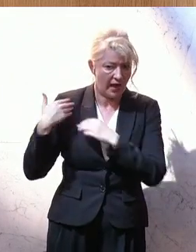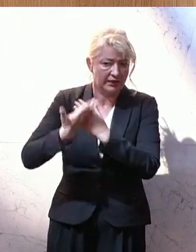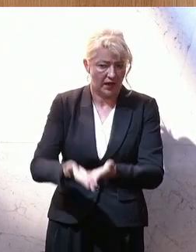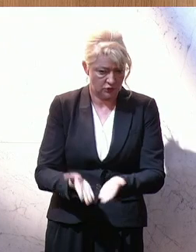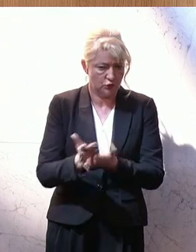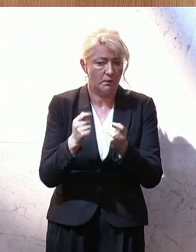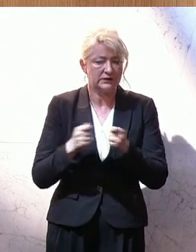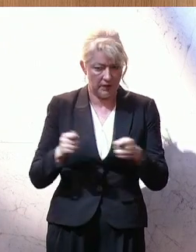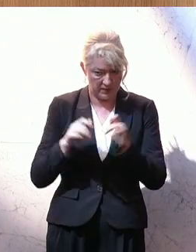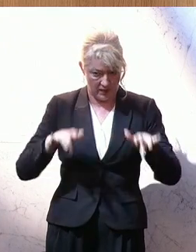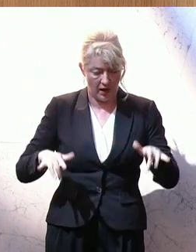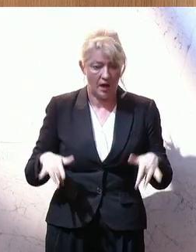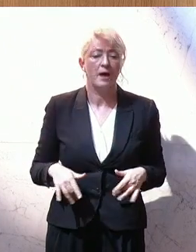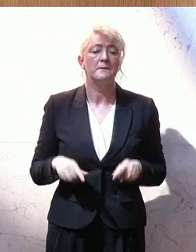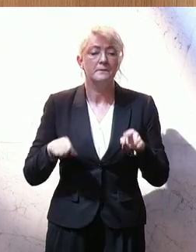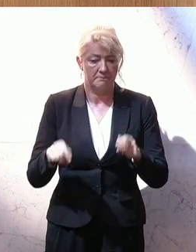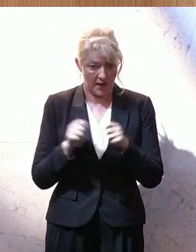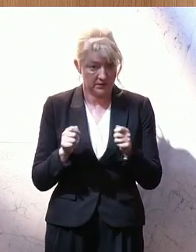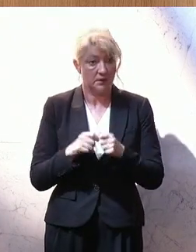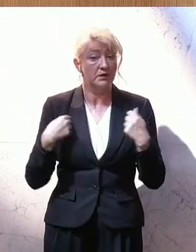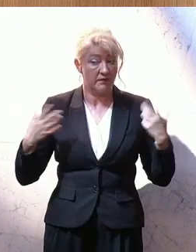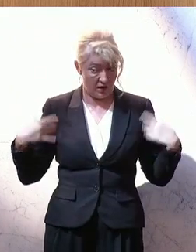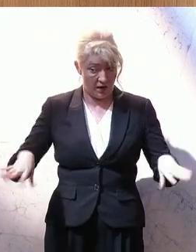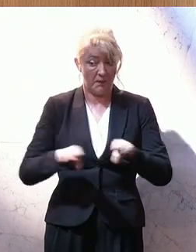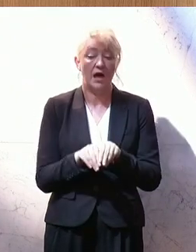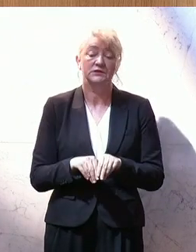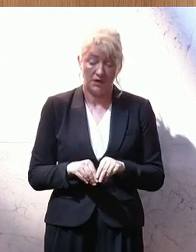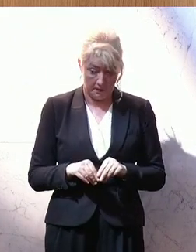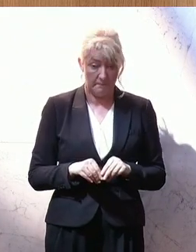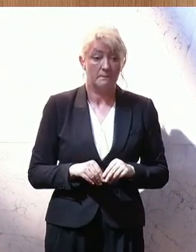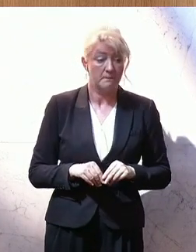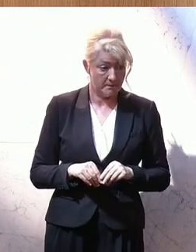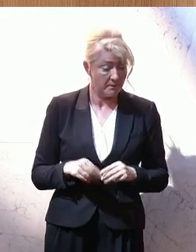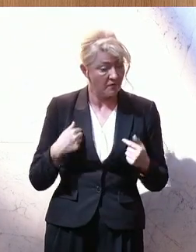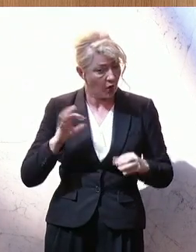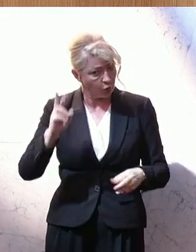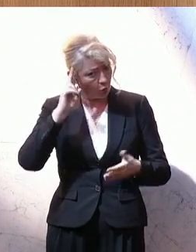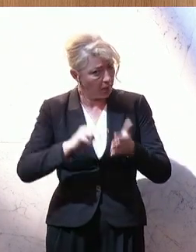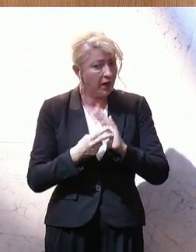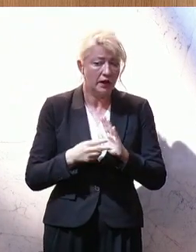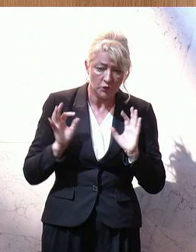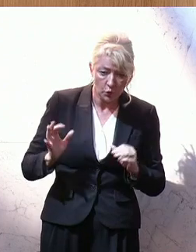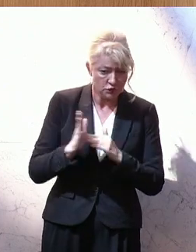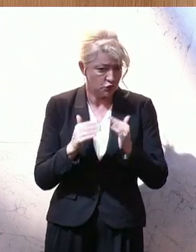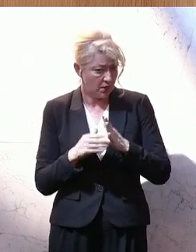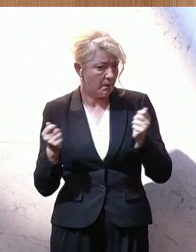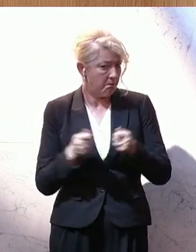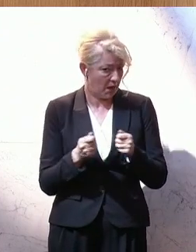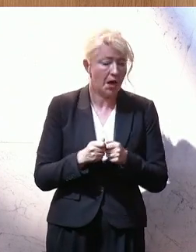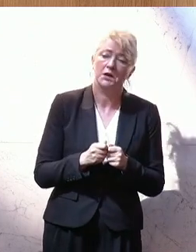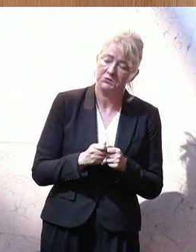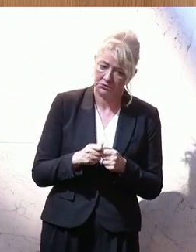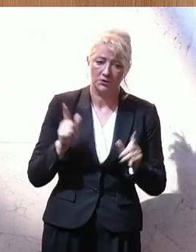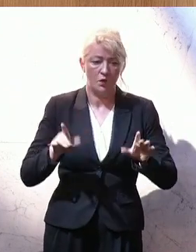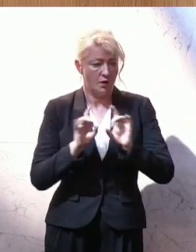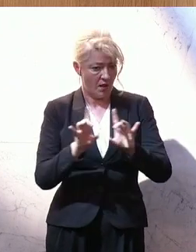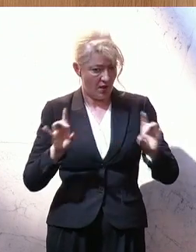vorgestellt. Das sind Maßnahmen, die wir gemeinsam gut durchdacht haben, die gut im System ankommen und